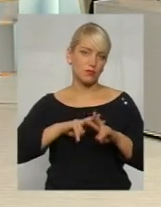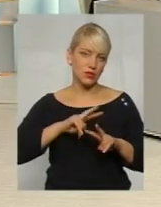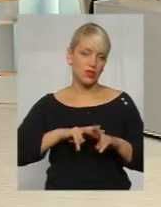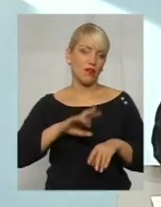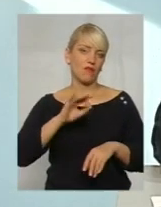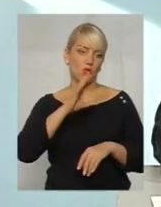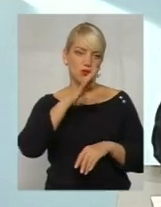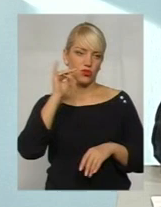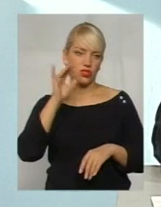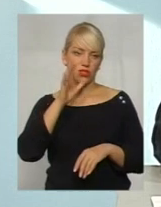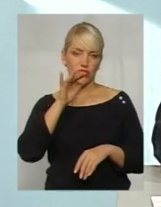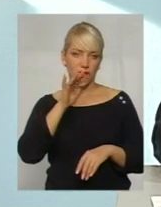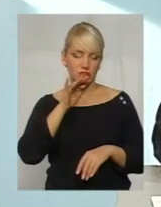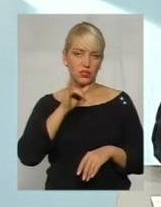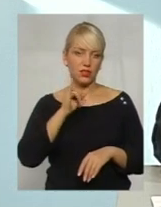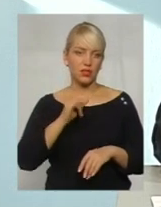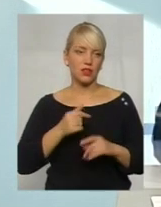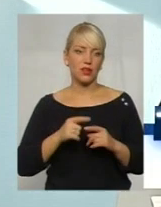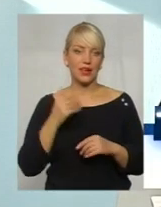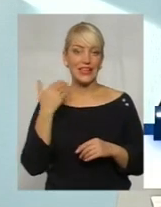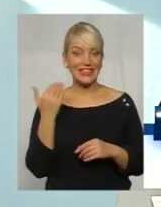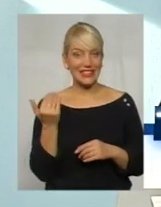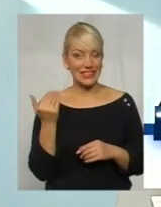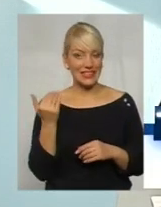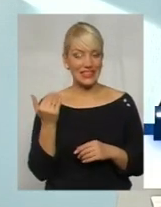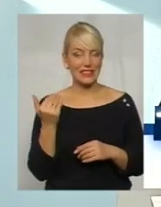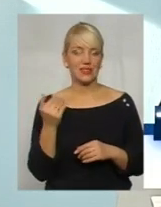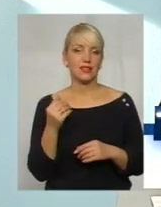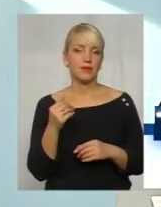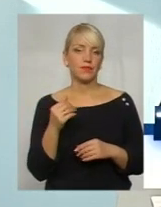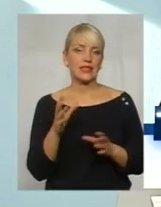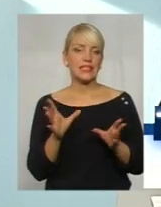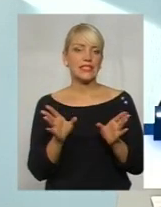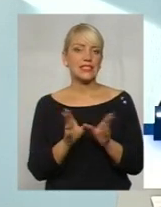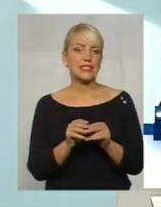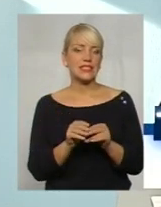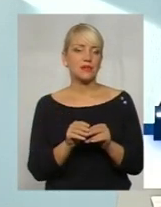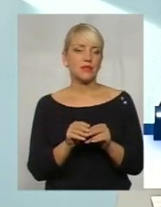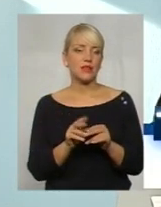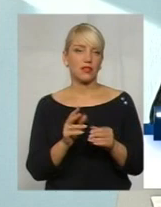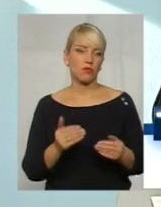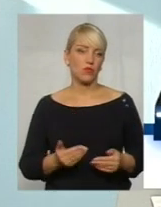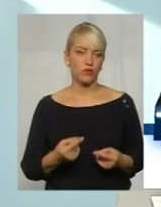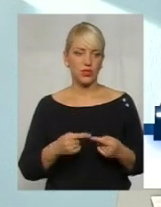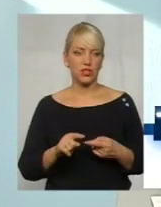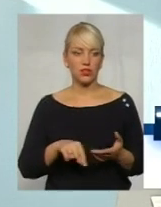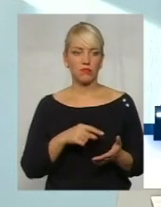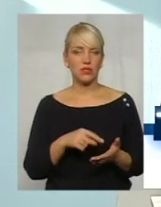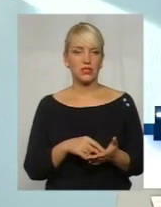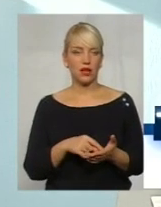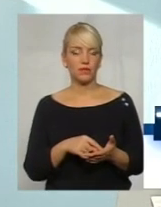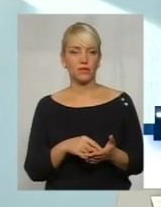час, а їхні вже спільники проживають в інших містах і доводять